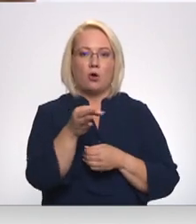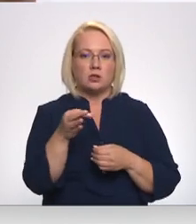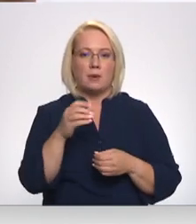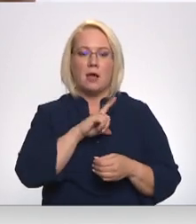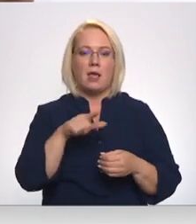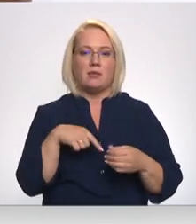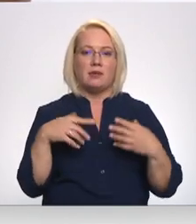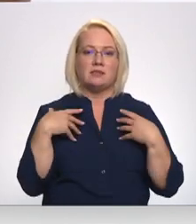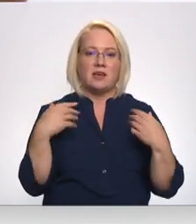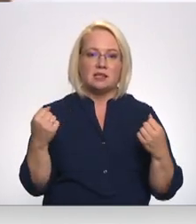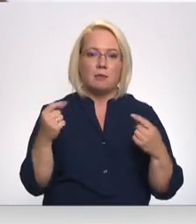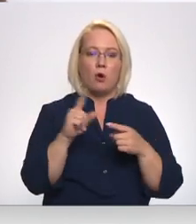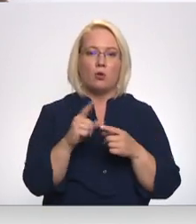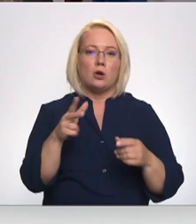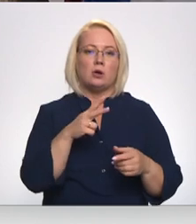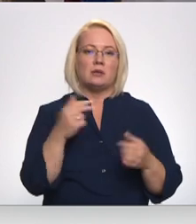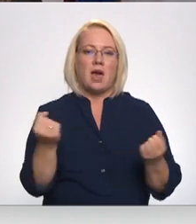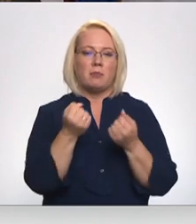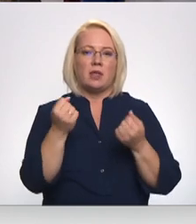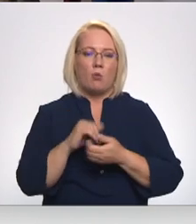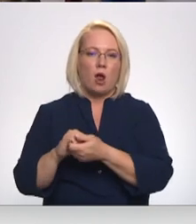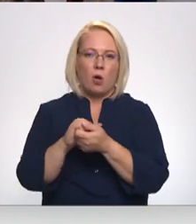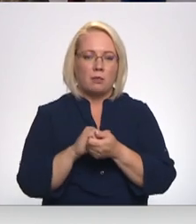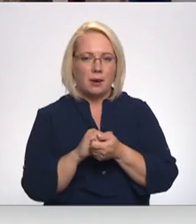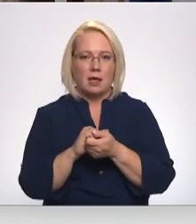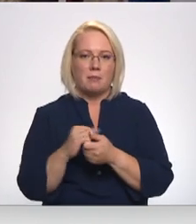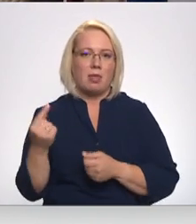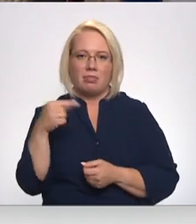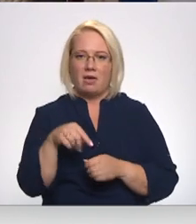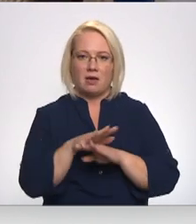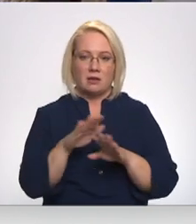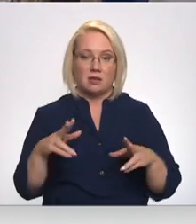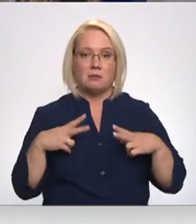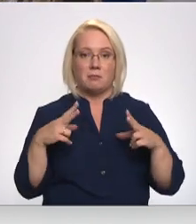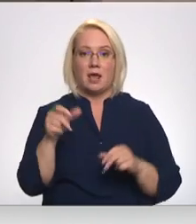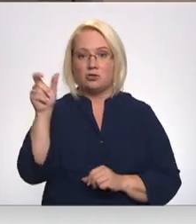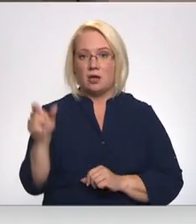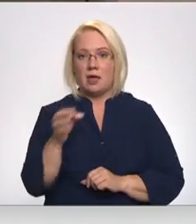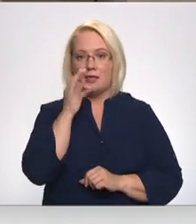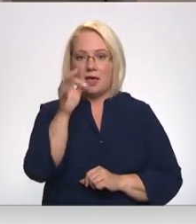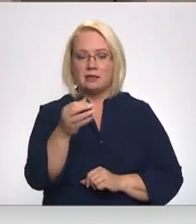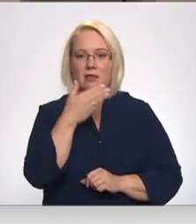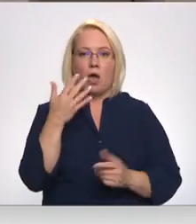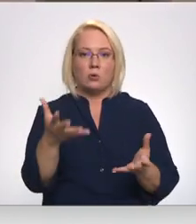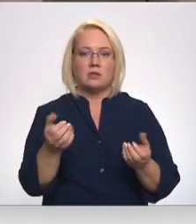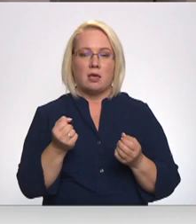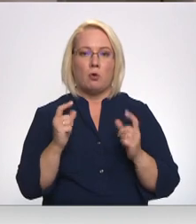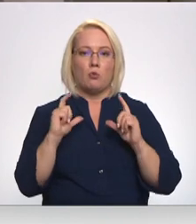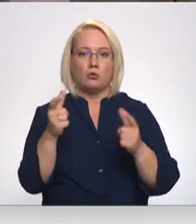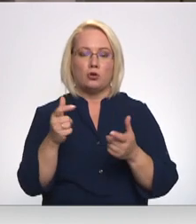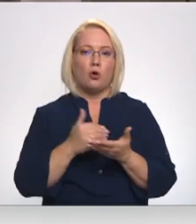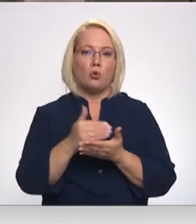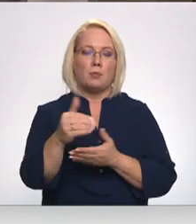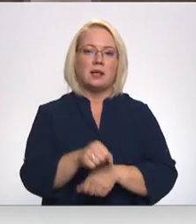sociālās aprūpas darbinieka arotbiedrība, kas pieteikusi streiku, neieradās. Tās priekšsādātājs norāda, ka nav saņēmas uz aicinājuma turpināt streiku